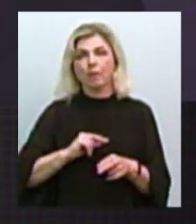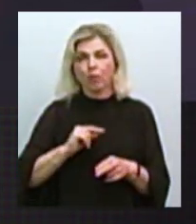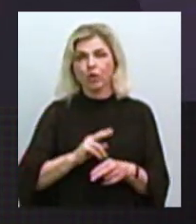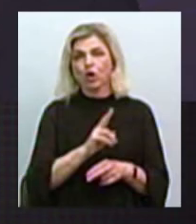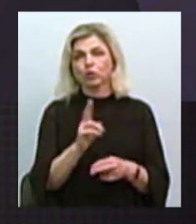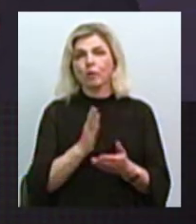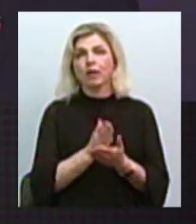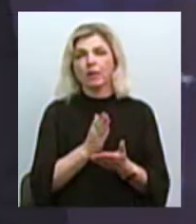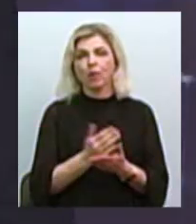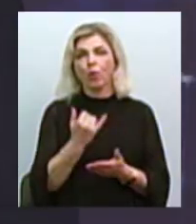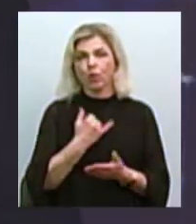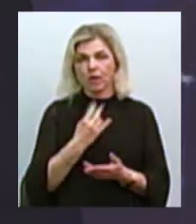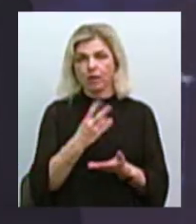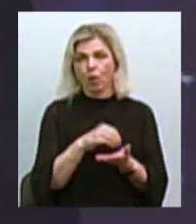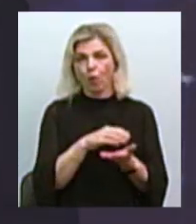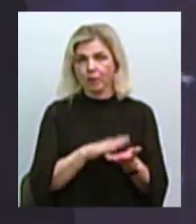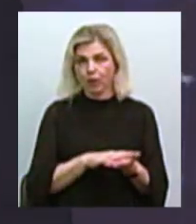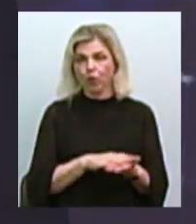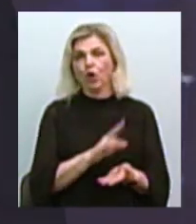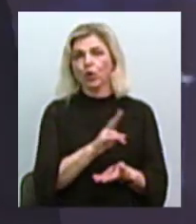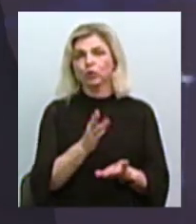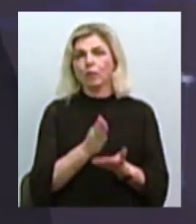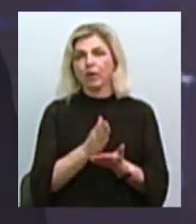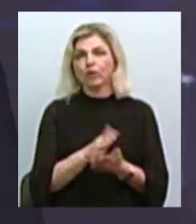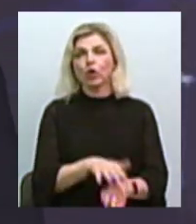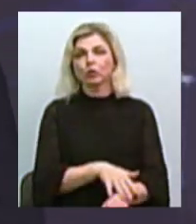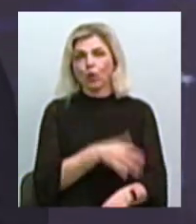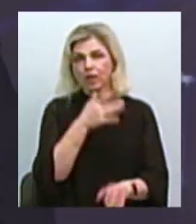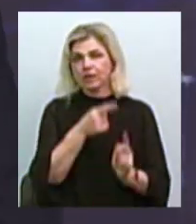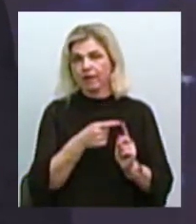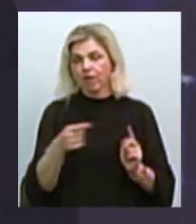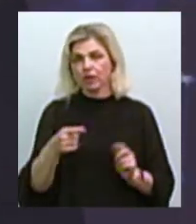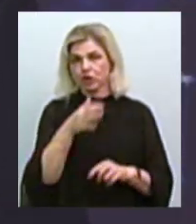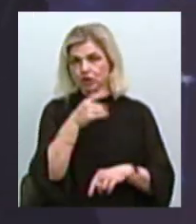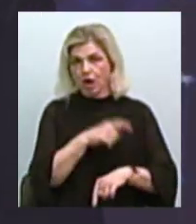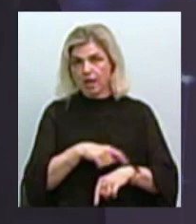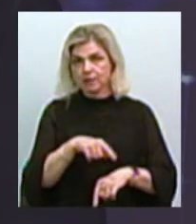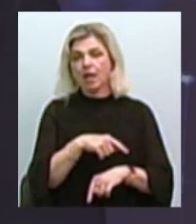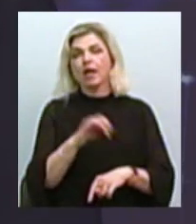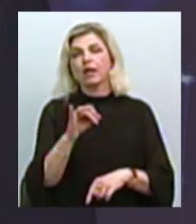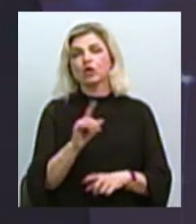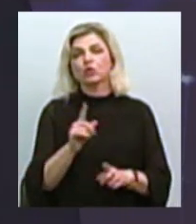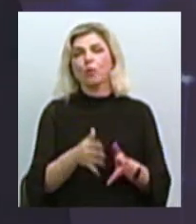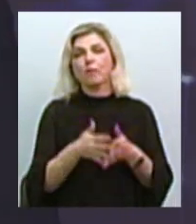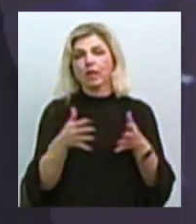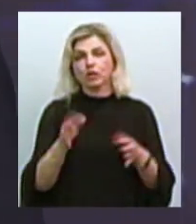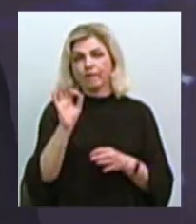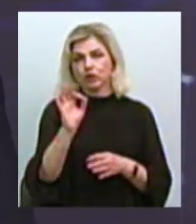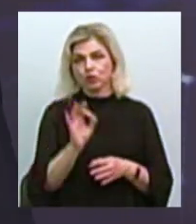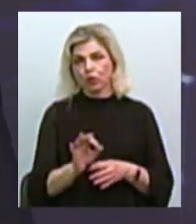перебувають у нас на обліку, які перебувають довготривалий час. І саме головне, щоб збільшити відсоток